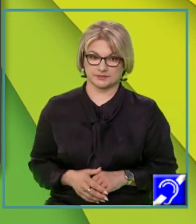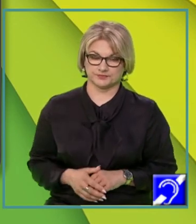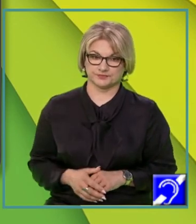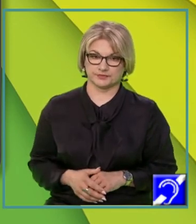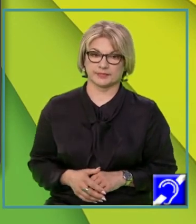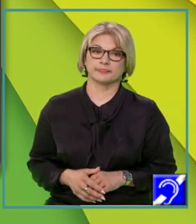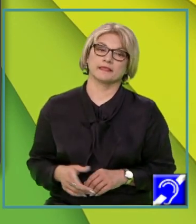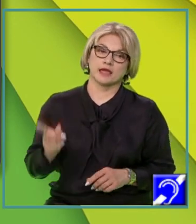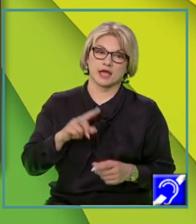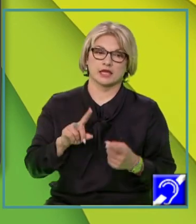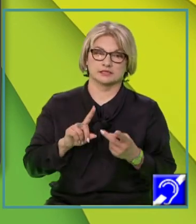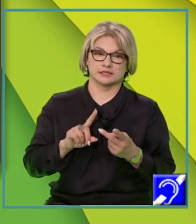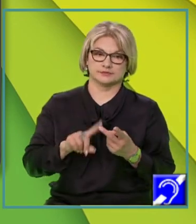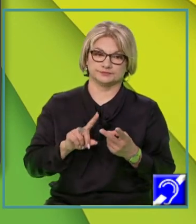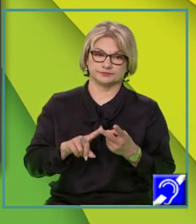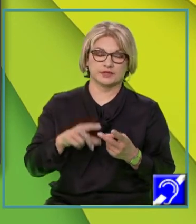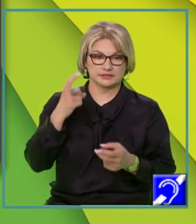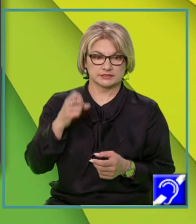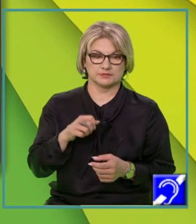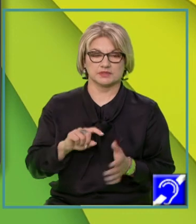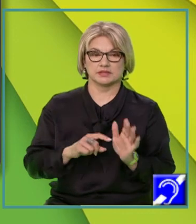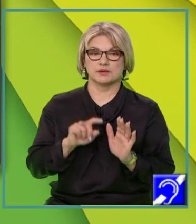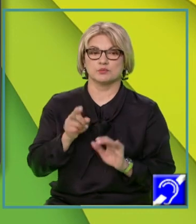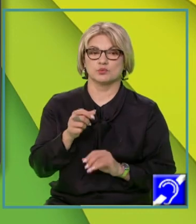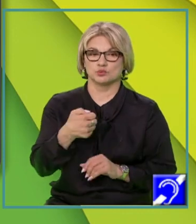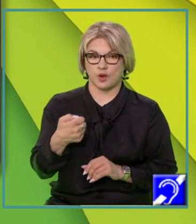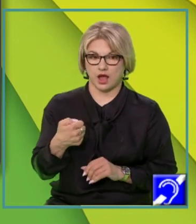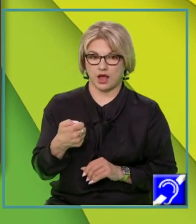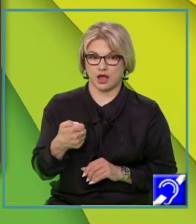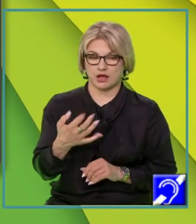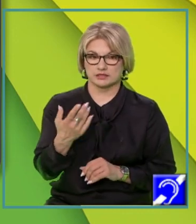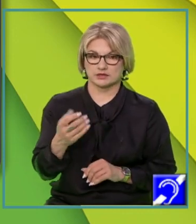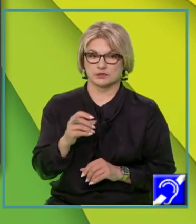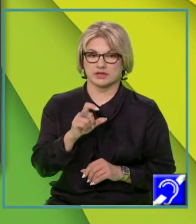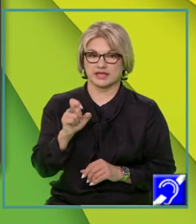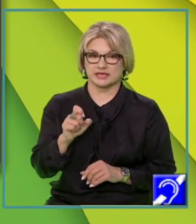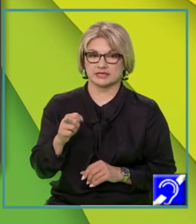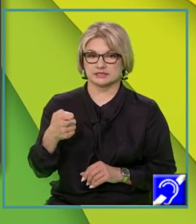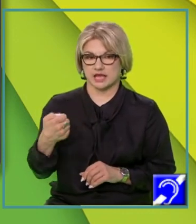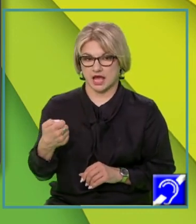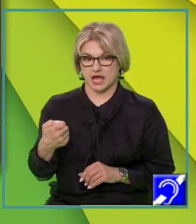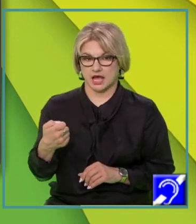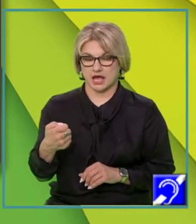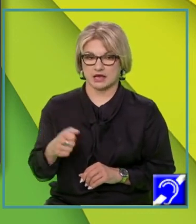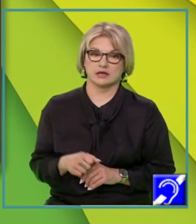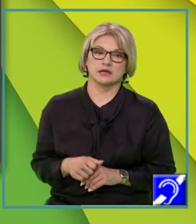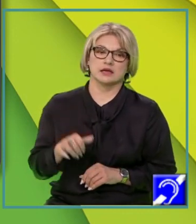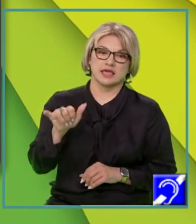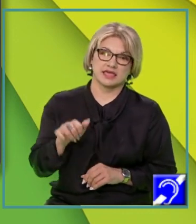Ținem minte că punctul A de coordonate X, A, Y, A